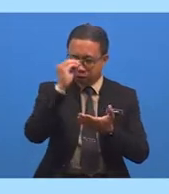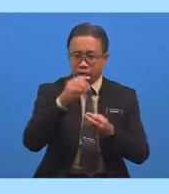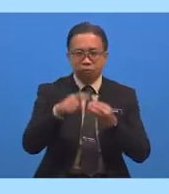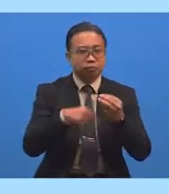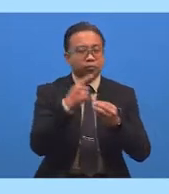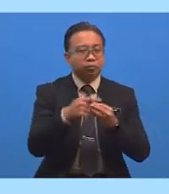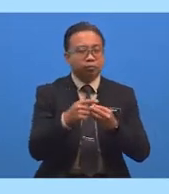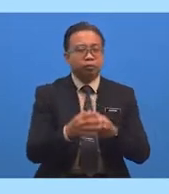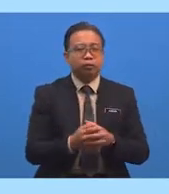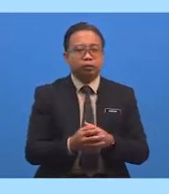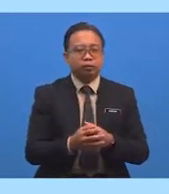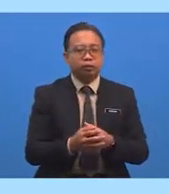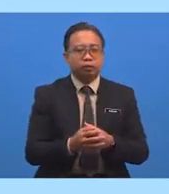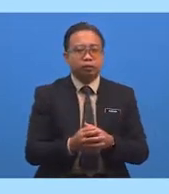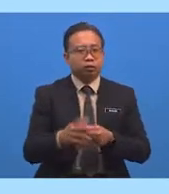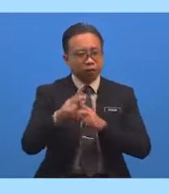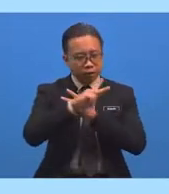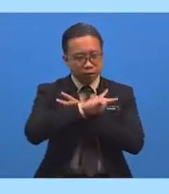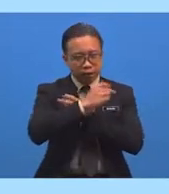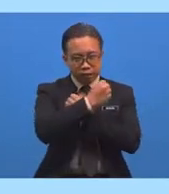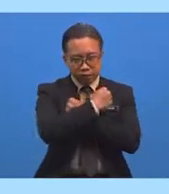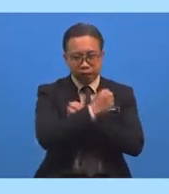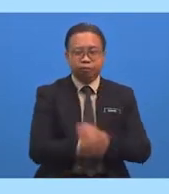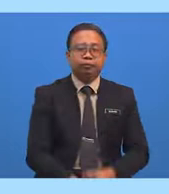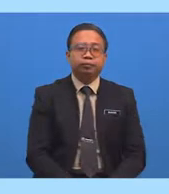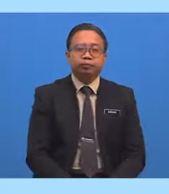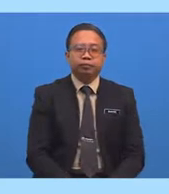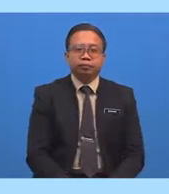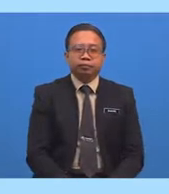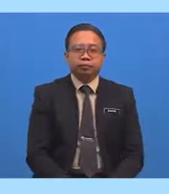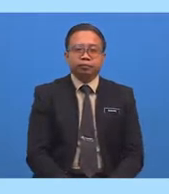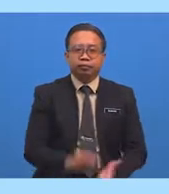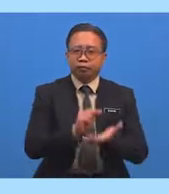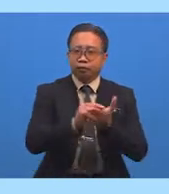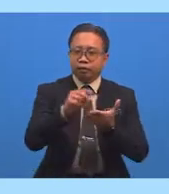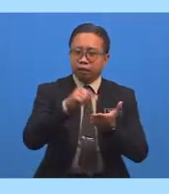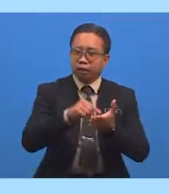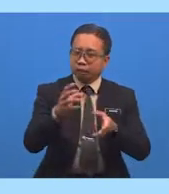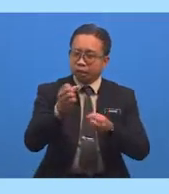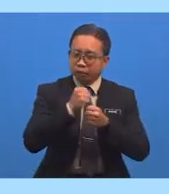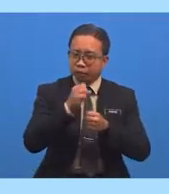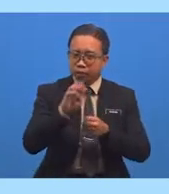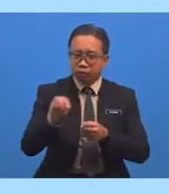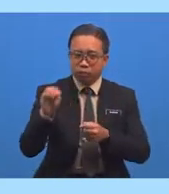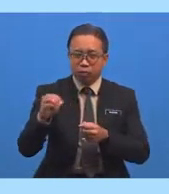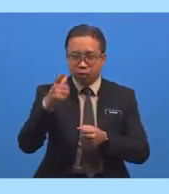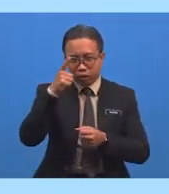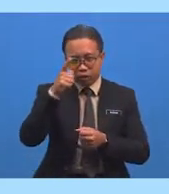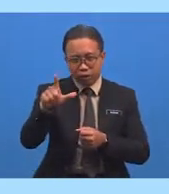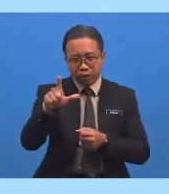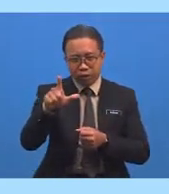Berkaitan Dengan Nilai Kasih Sayang Nilai Ini Dapat Murid-murid Lihat